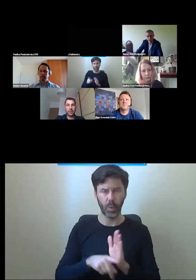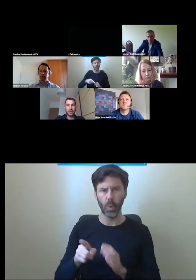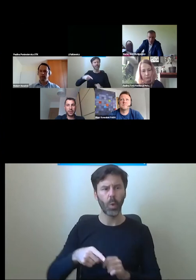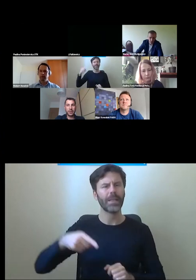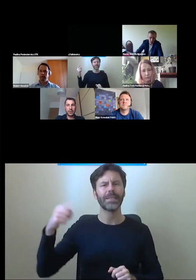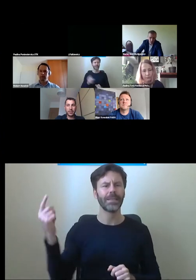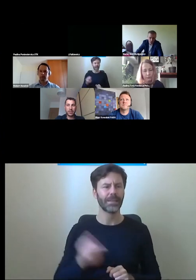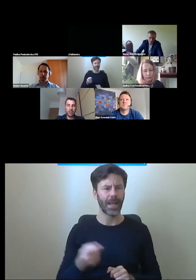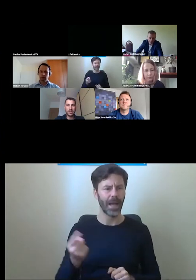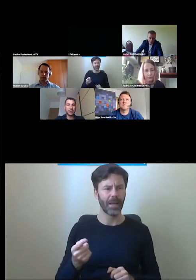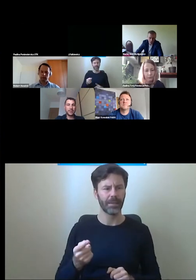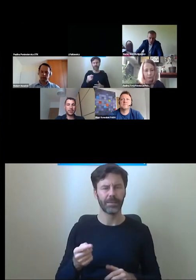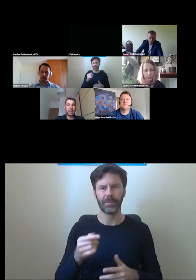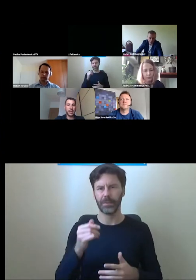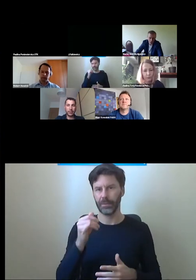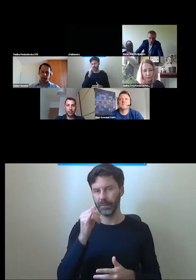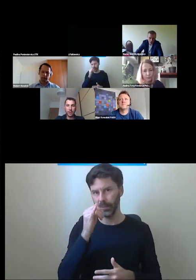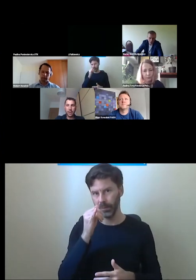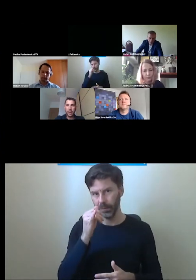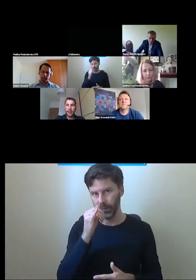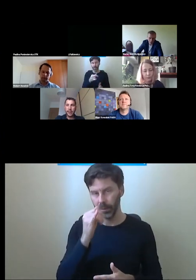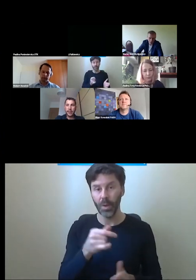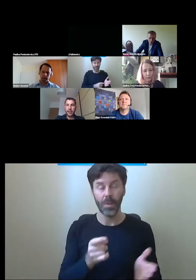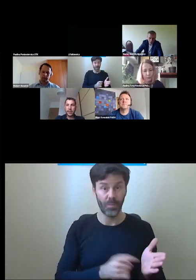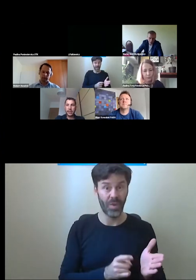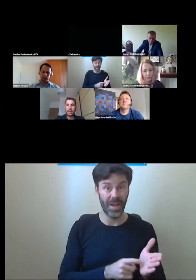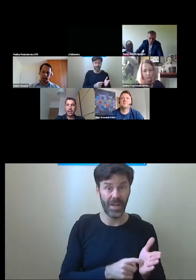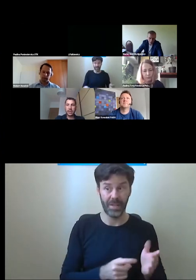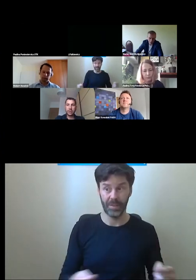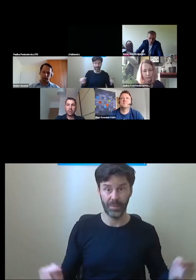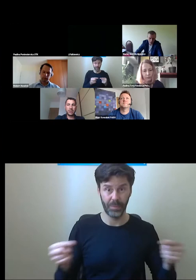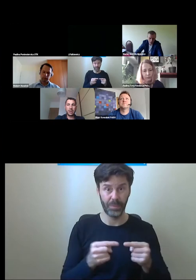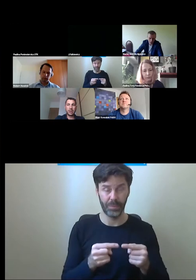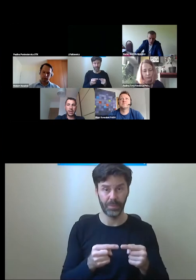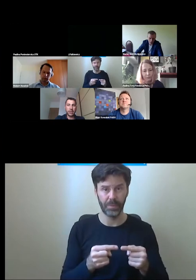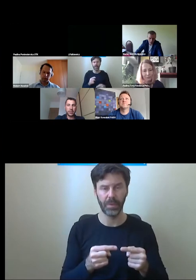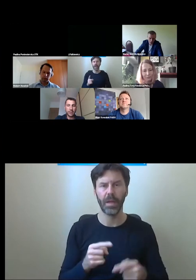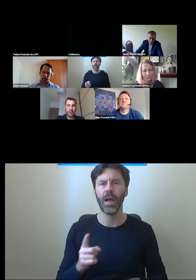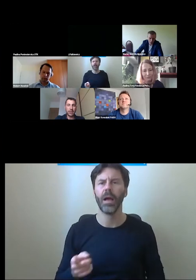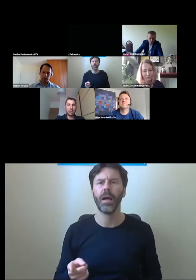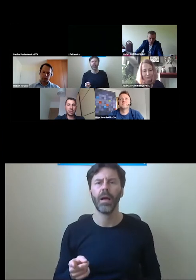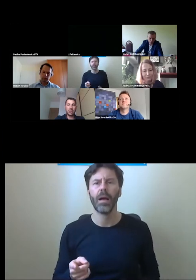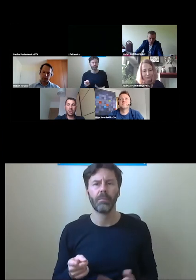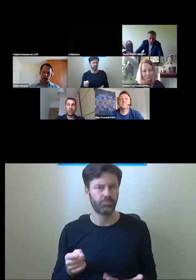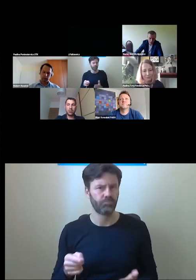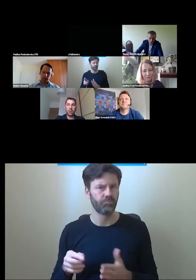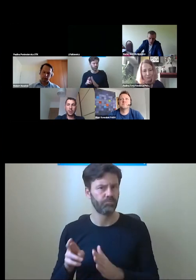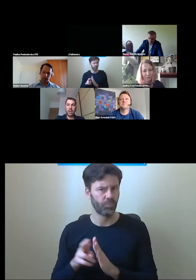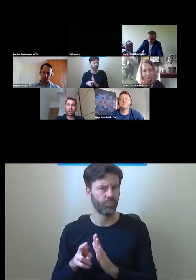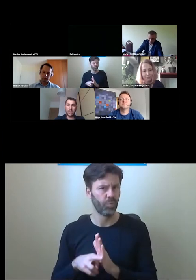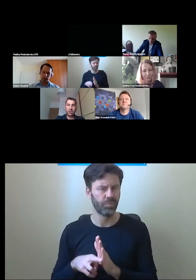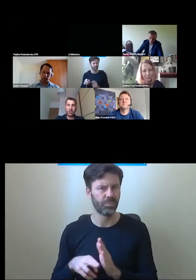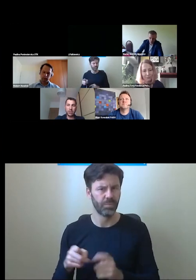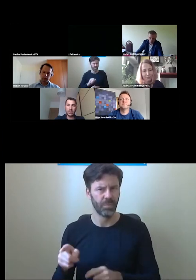rozwiązań bez uzyskania odstępstwa od standardów. Niestety oczywiście takie rozwiązania jeszcze istnieją.